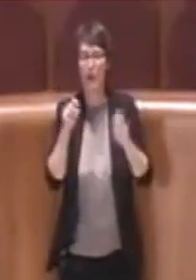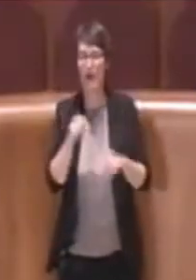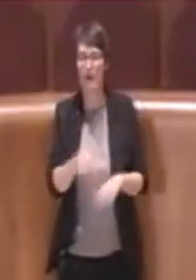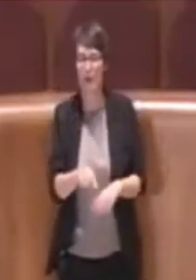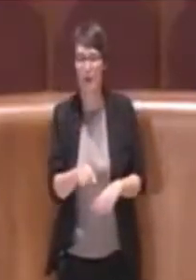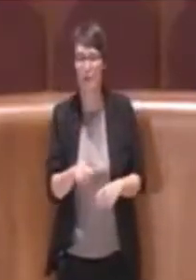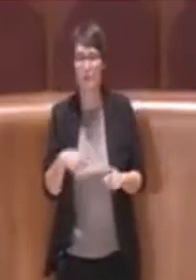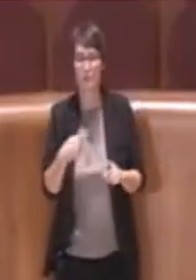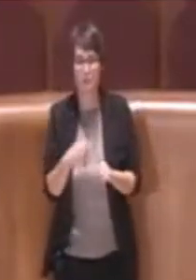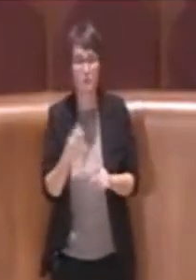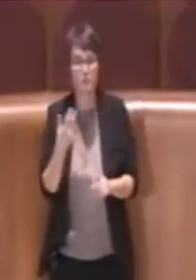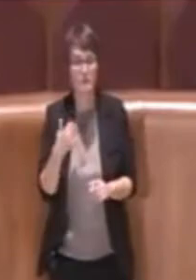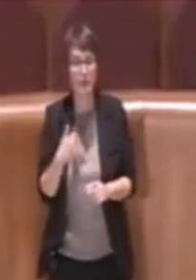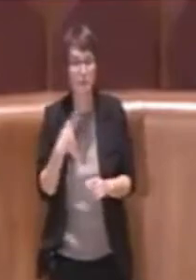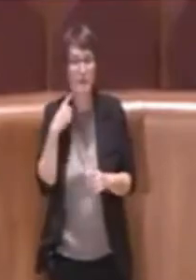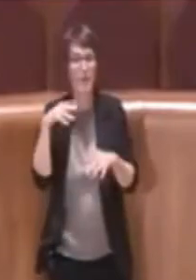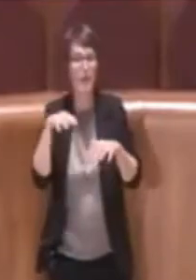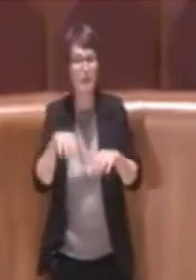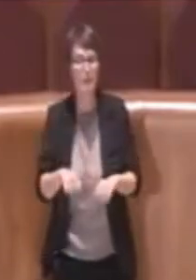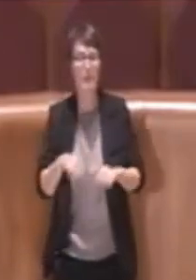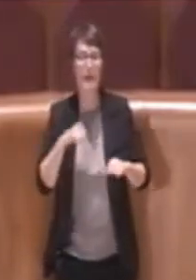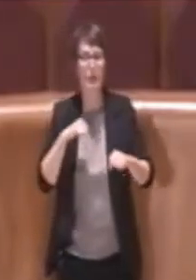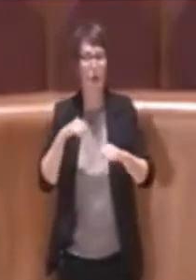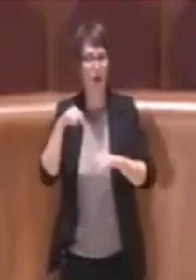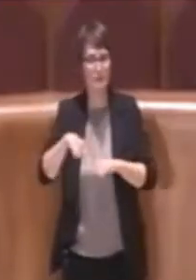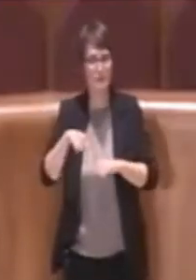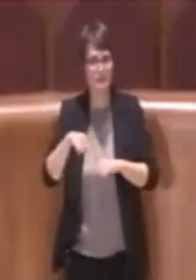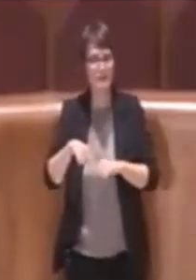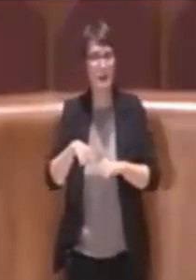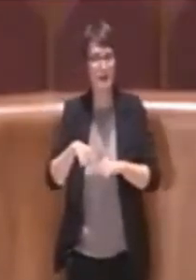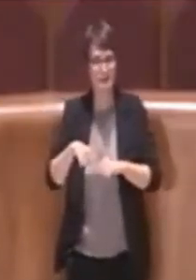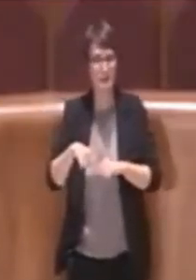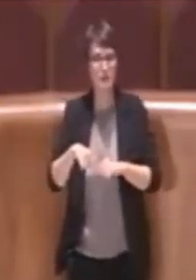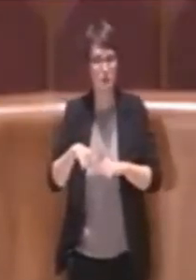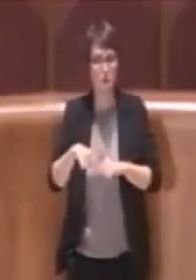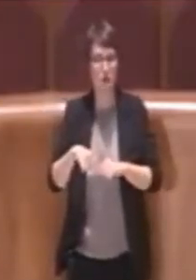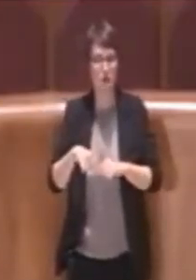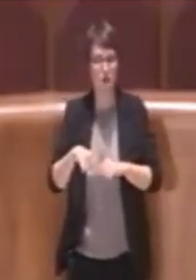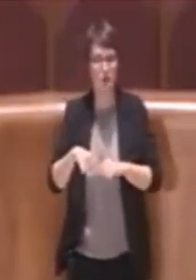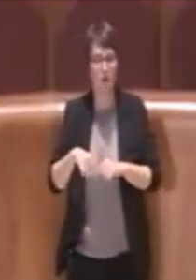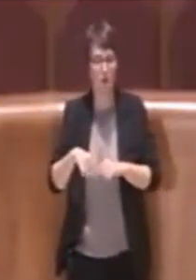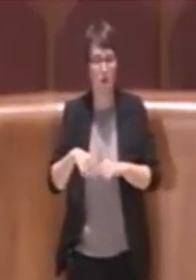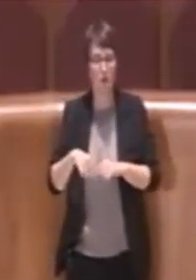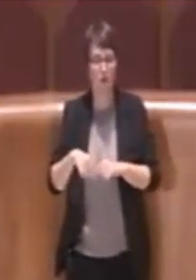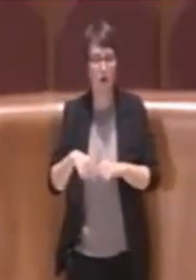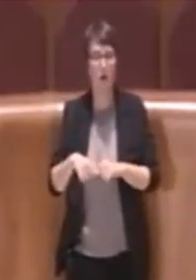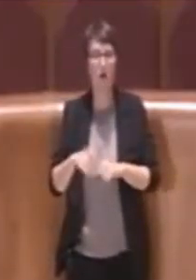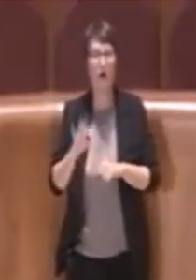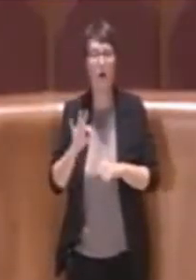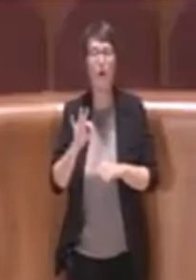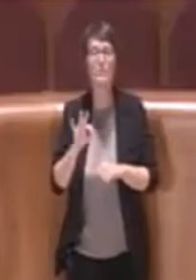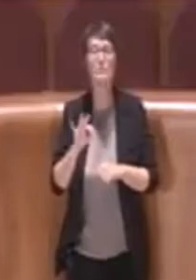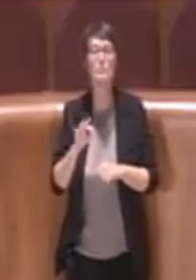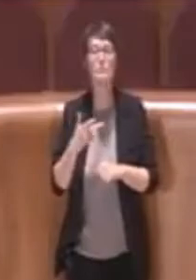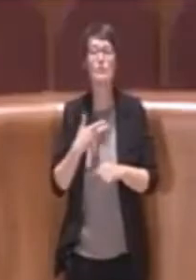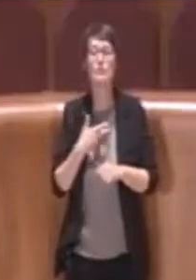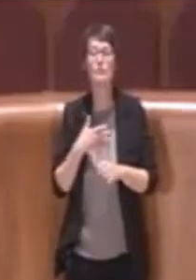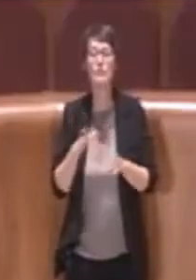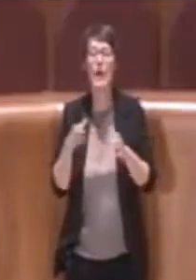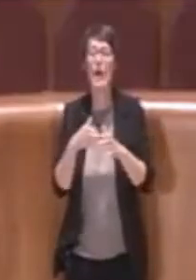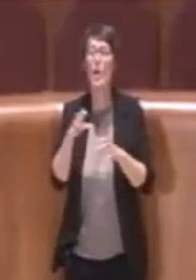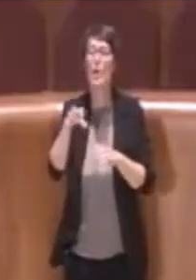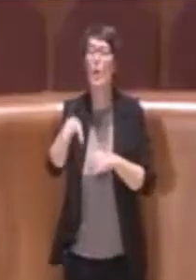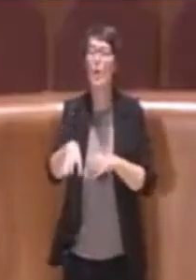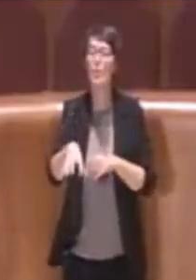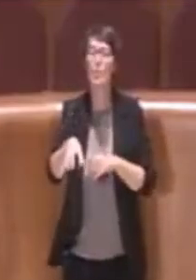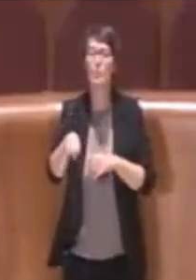da parte di questa amministrazione di dover mettere anche un gruppo della polizia locale specifico sul